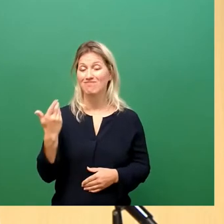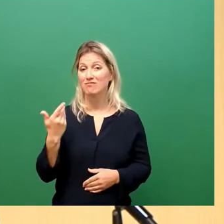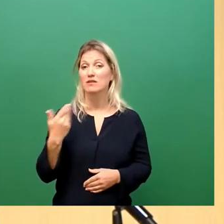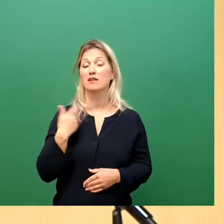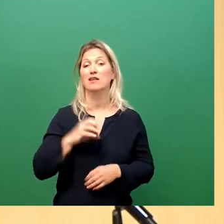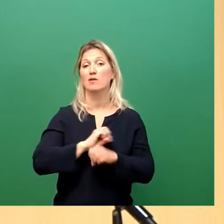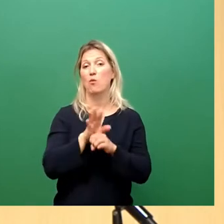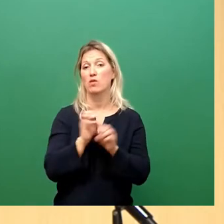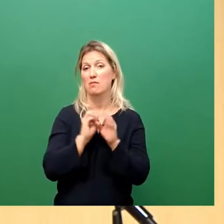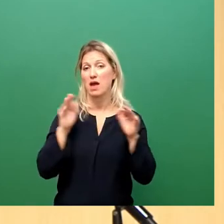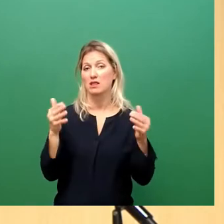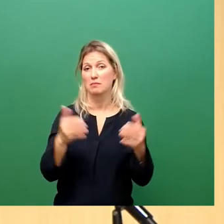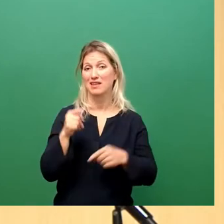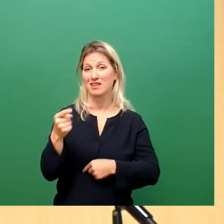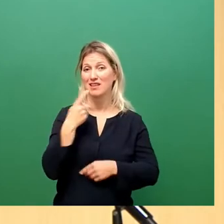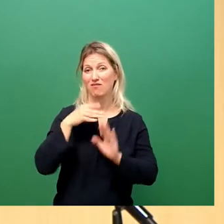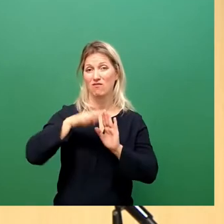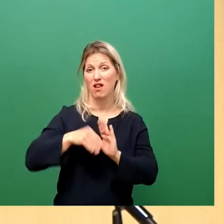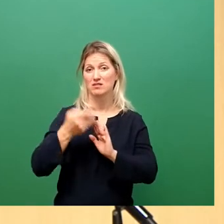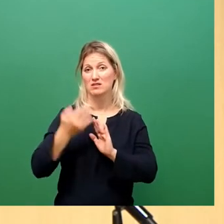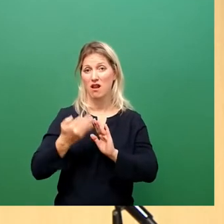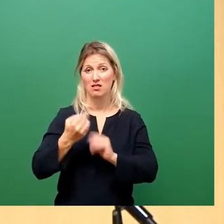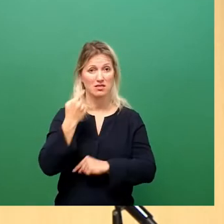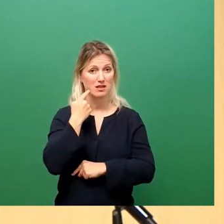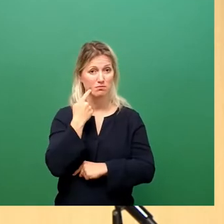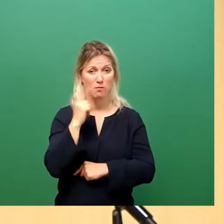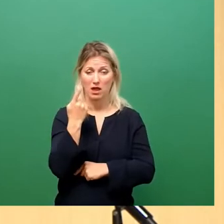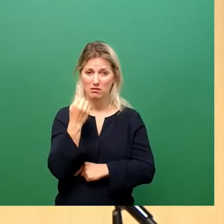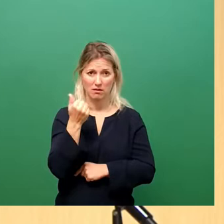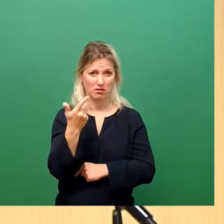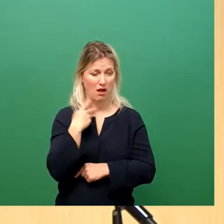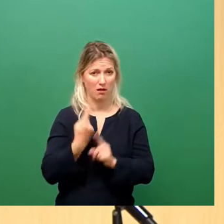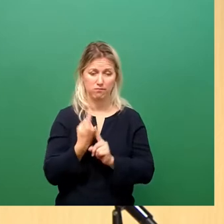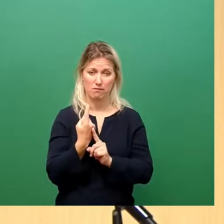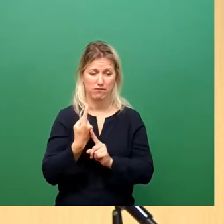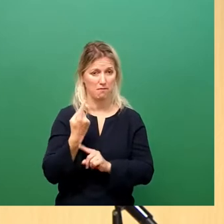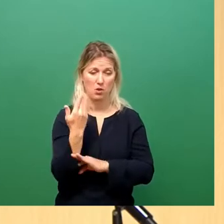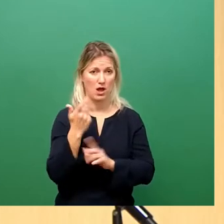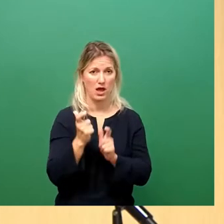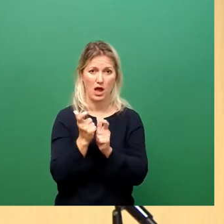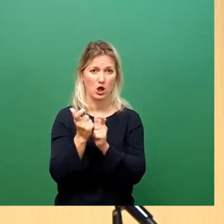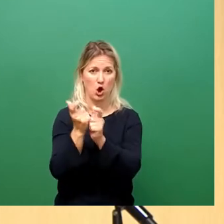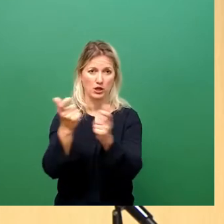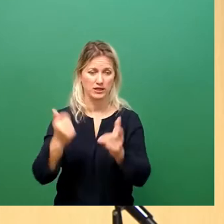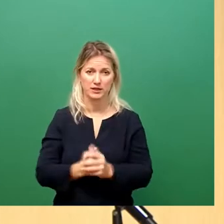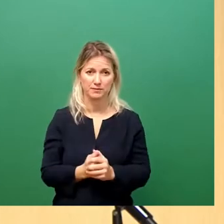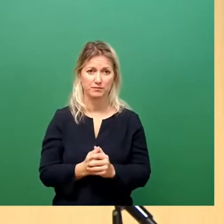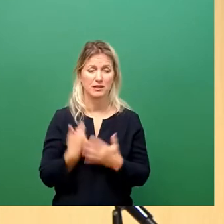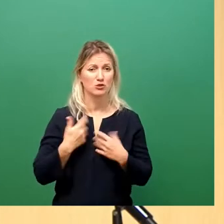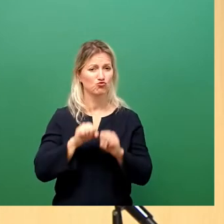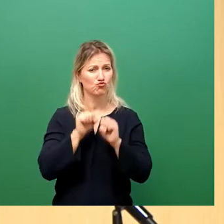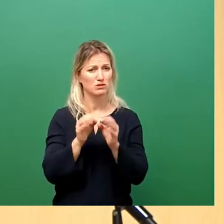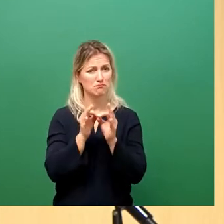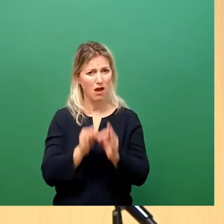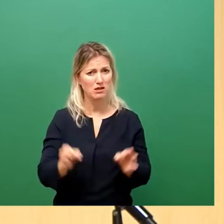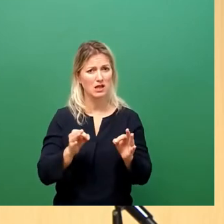-Pandemie erreichen fast täglich neue Höchststände. Aber obwohl die Schutzmaßnahmen seitens Bund